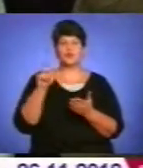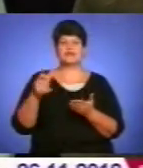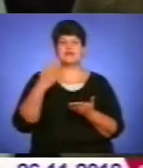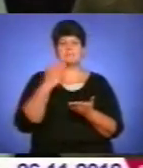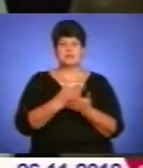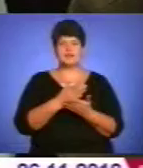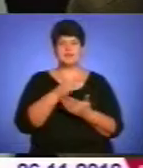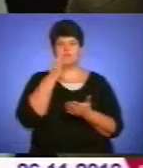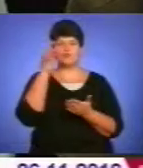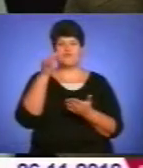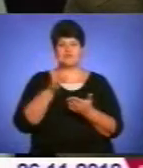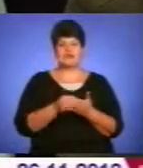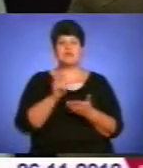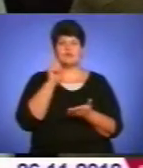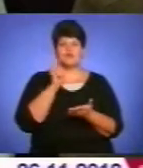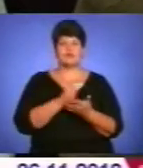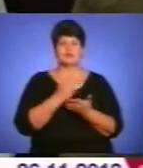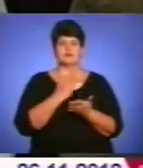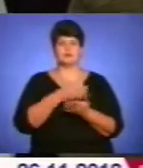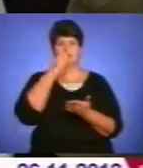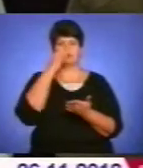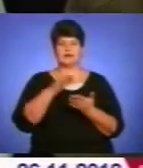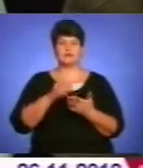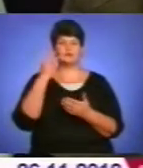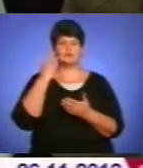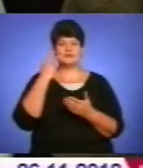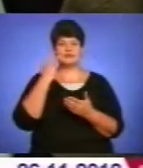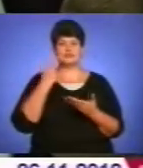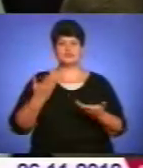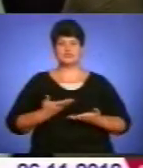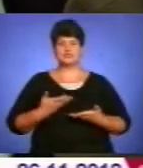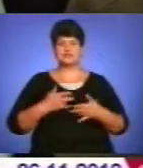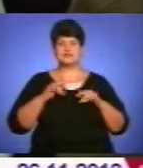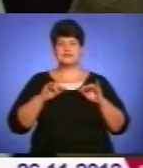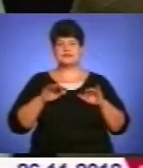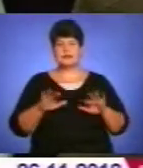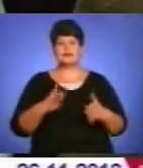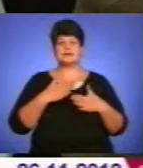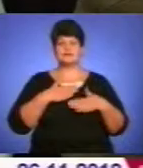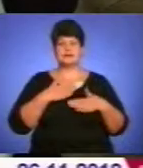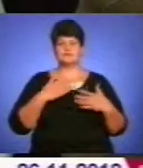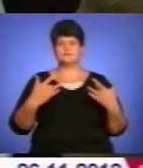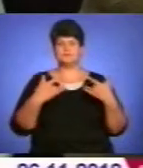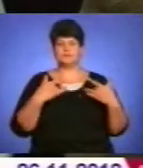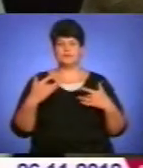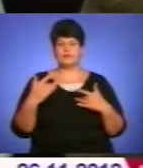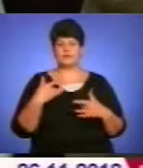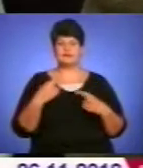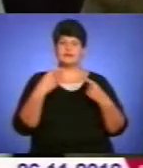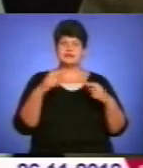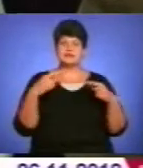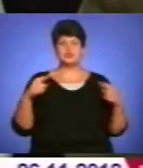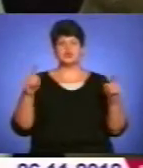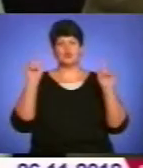нести відповідальність і мають нести постійну відповідальність за життєдіяльність не тільки нашого мистецького закладу, а і за якісь